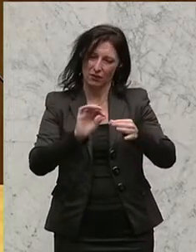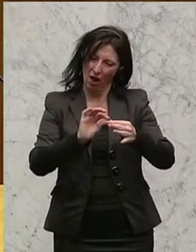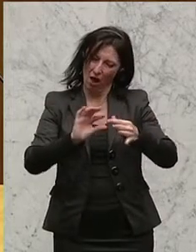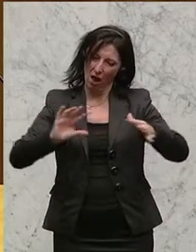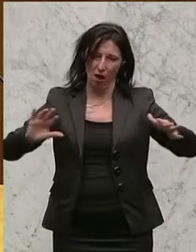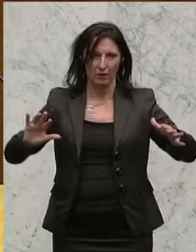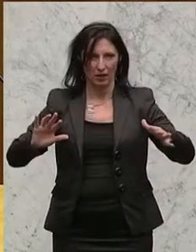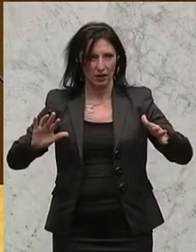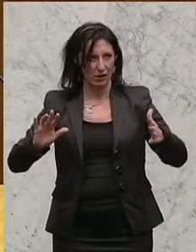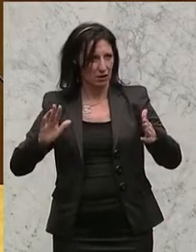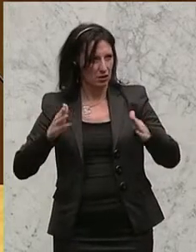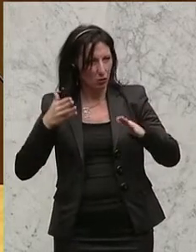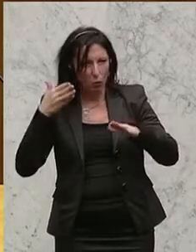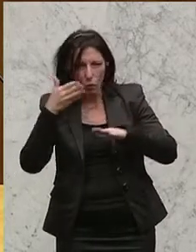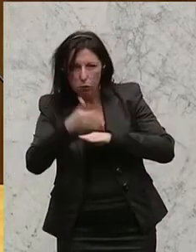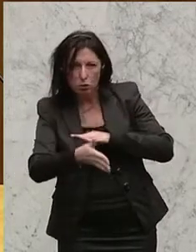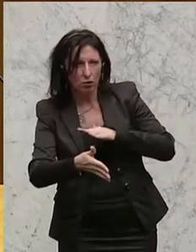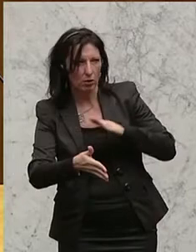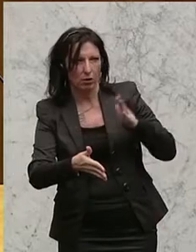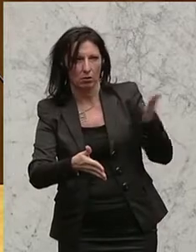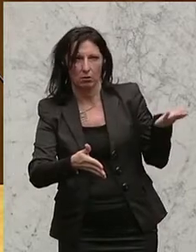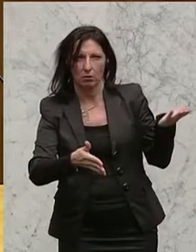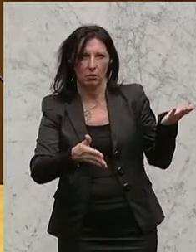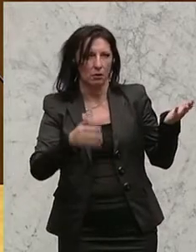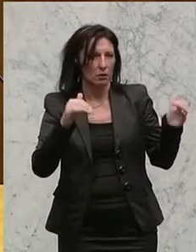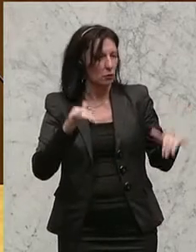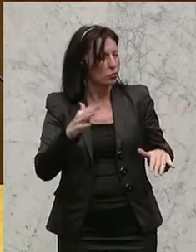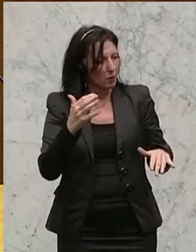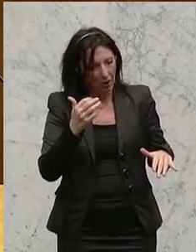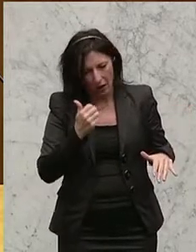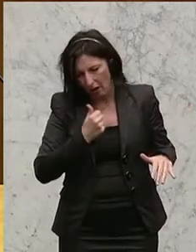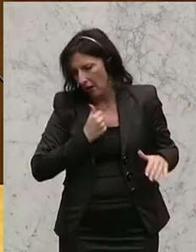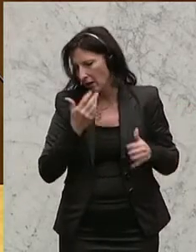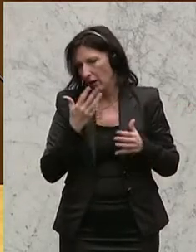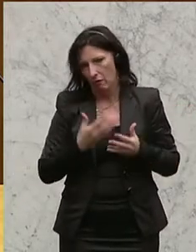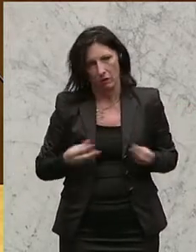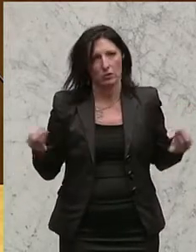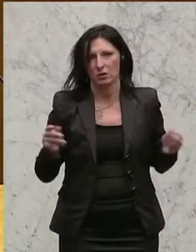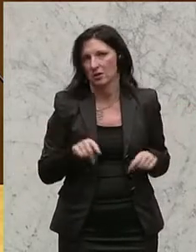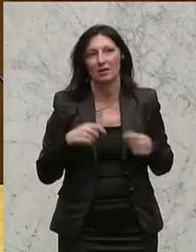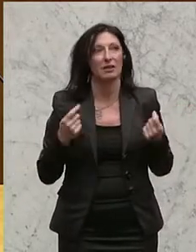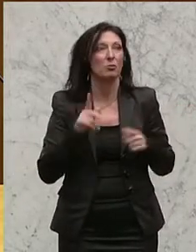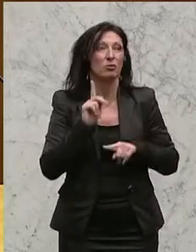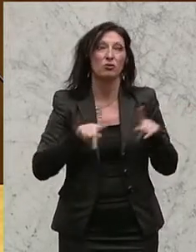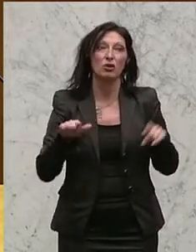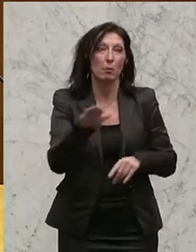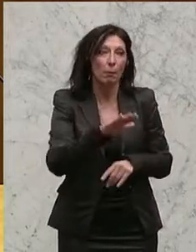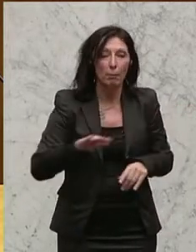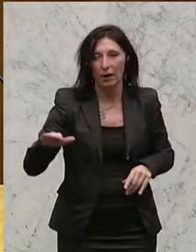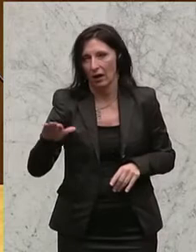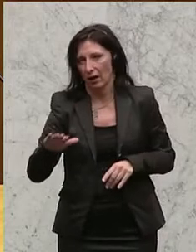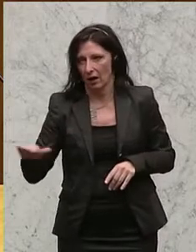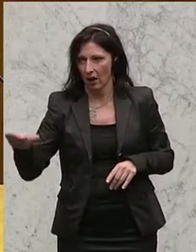sind einfach endlich mal von Tisch zu bringen. Es gibt verschiedene Bereiche, wo wir